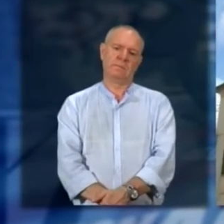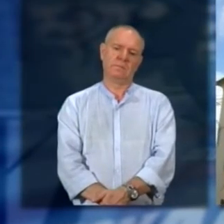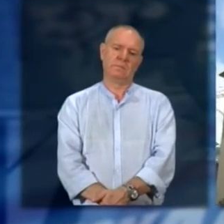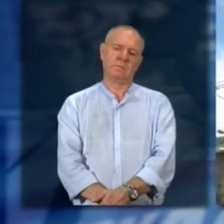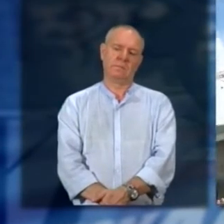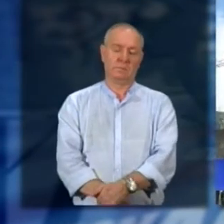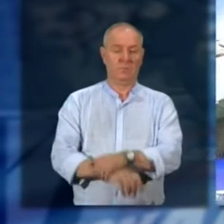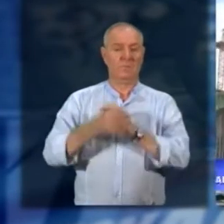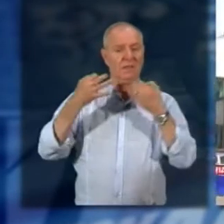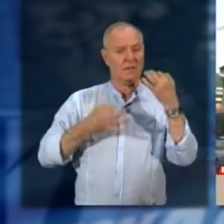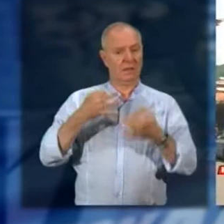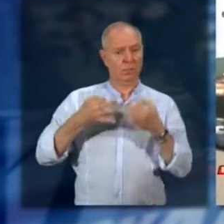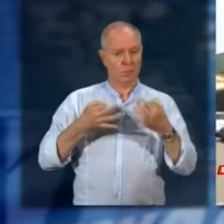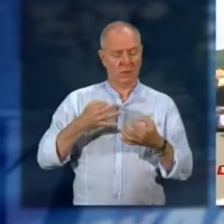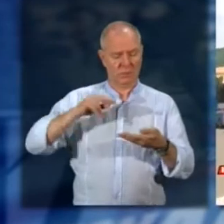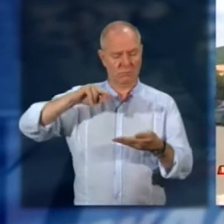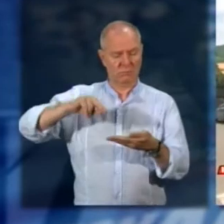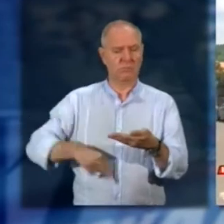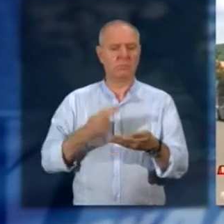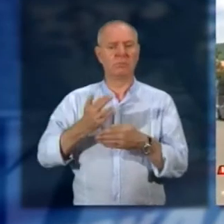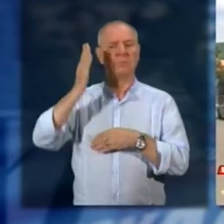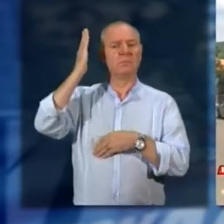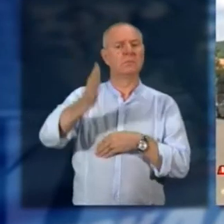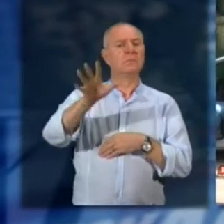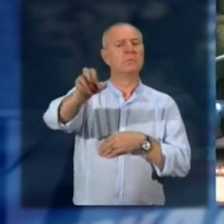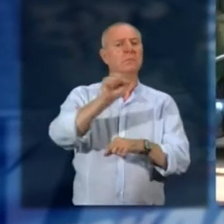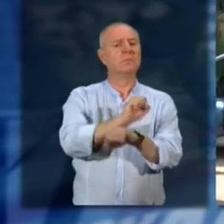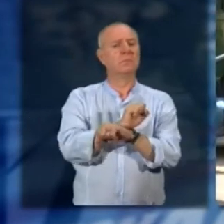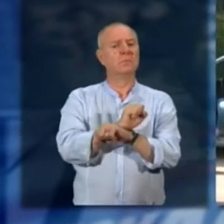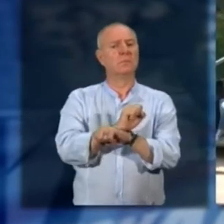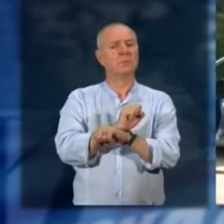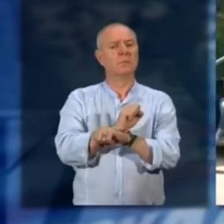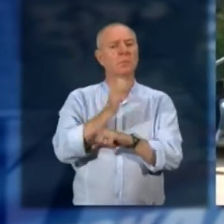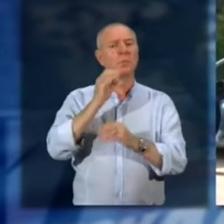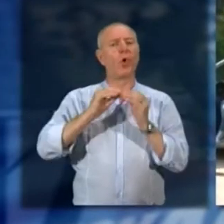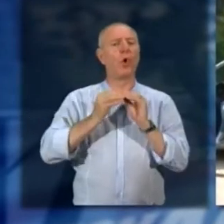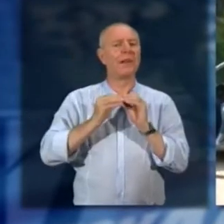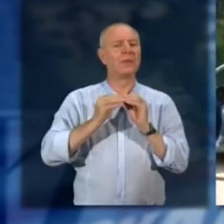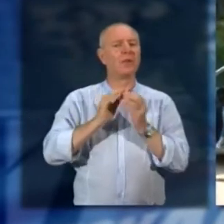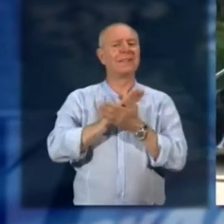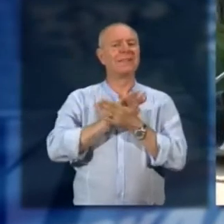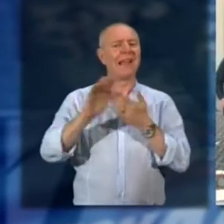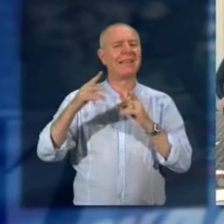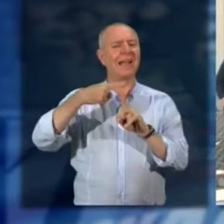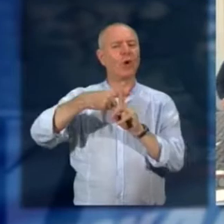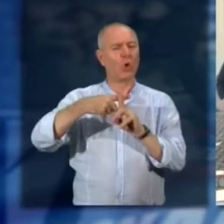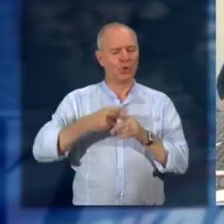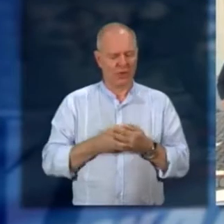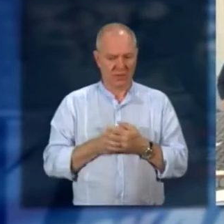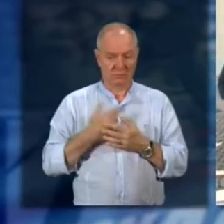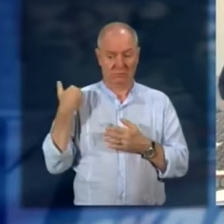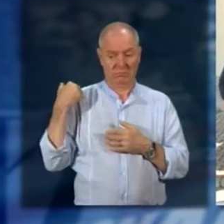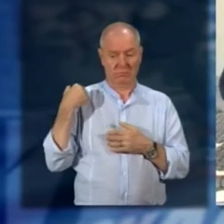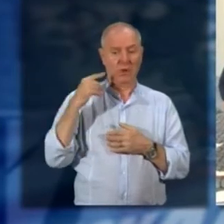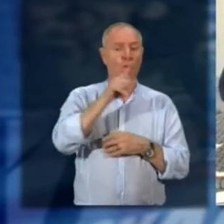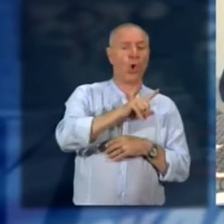firmata dal GIP Beatrice Alessi l'ordinanza di custodia cautelare in carcere per gli indagati dell'operazione Santa Cruz, condotta nella mattinata di lunedì tra